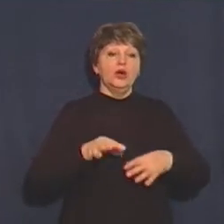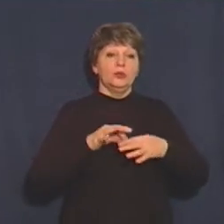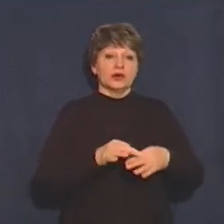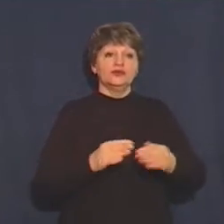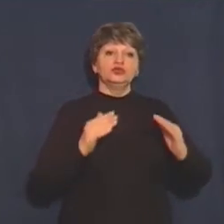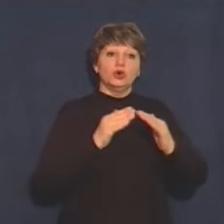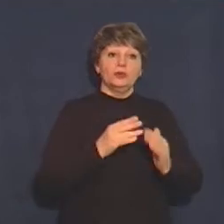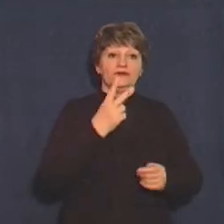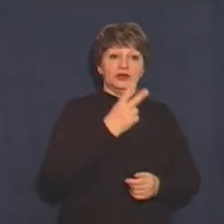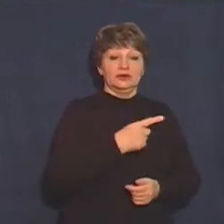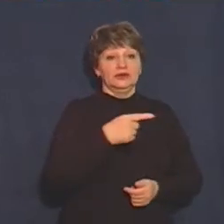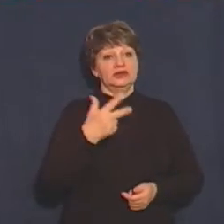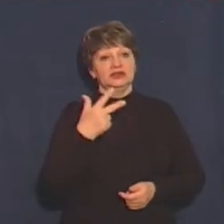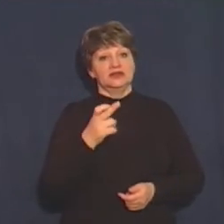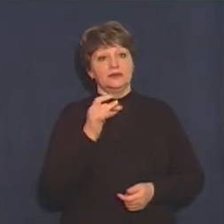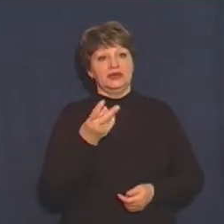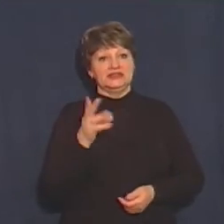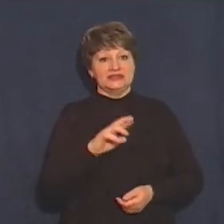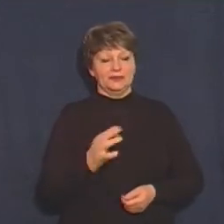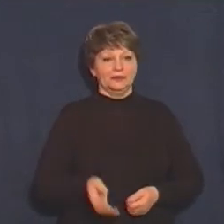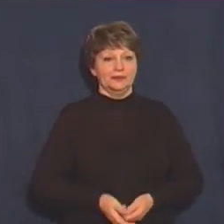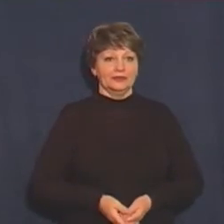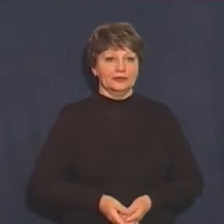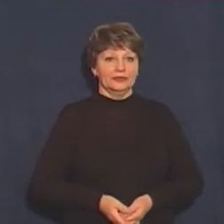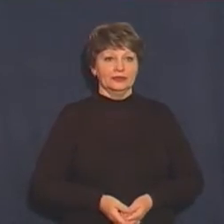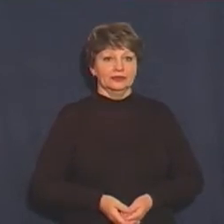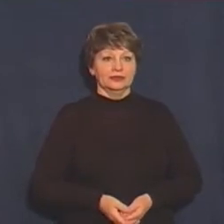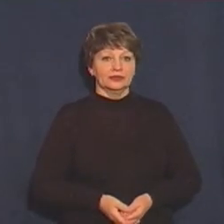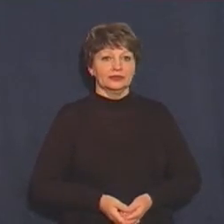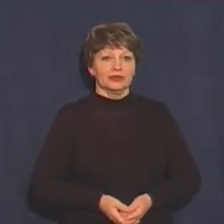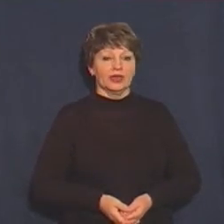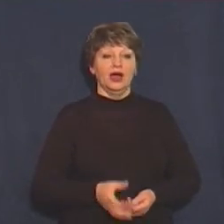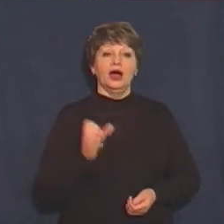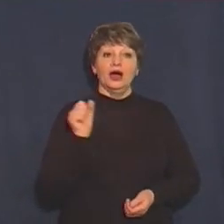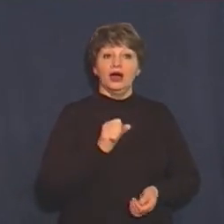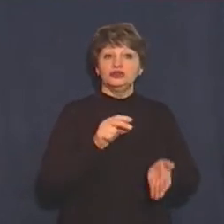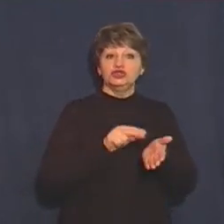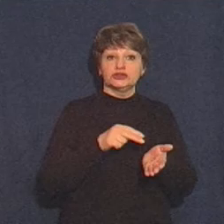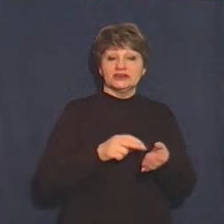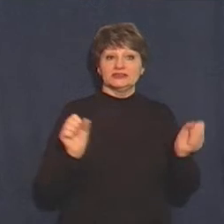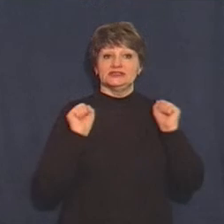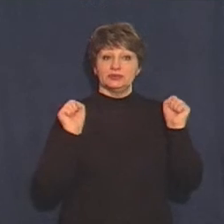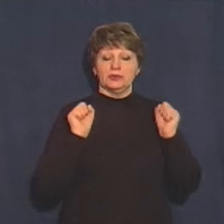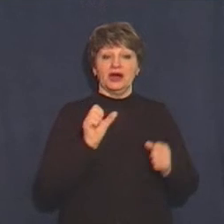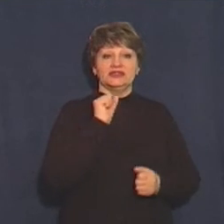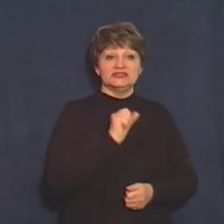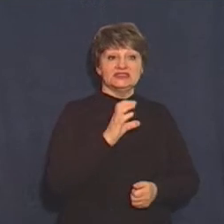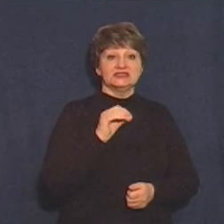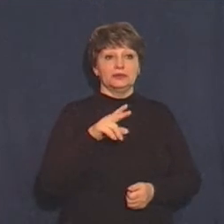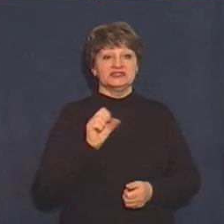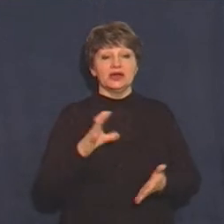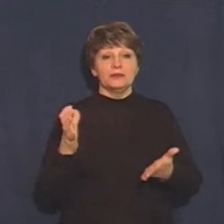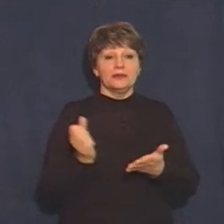та 3 березня. Олена Нечитайло – Новини. А черкаська спортсменка Анастасія Сапсай здобула